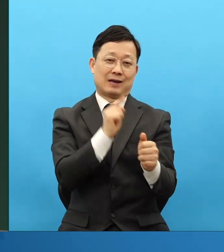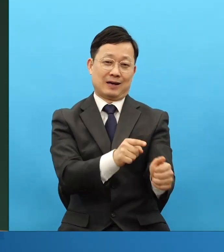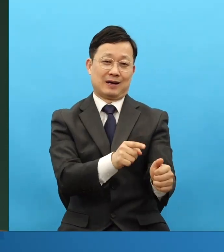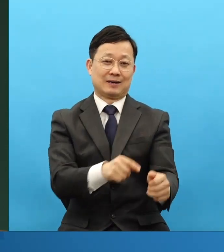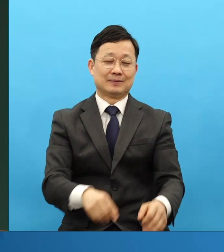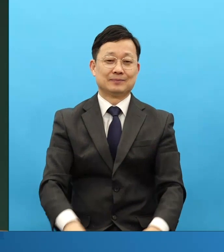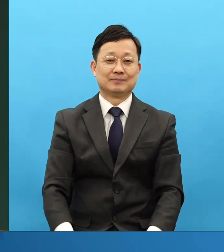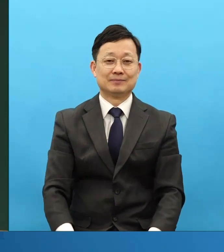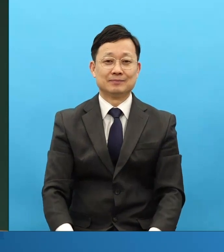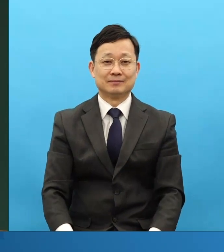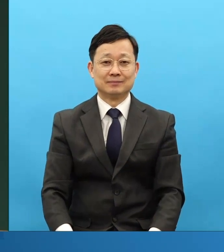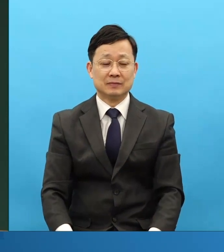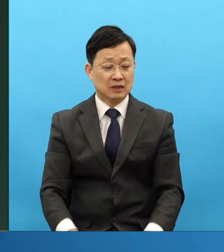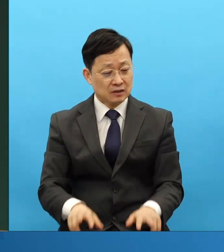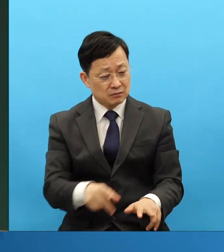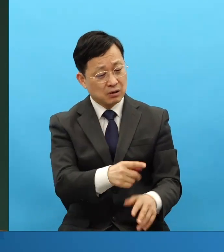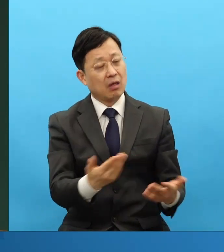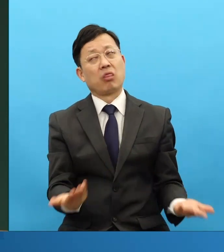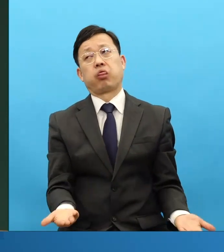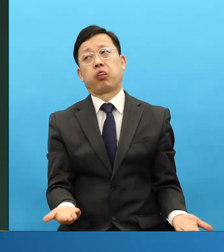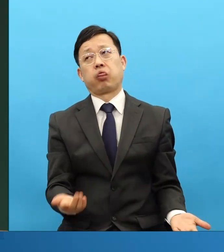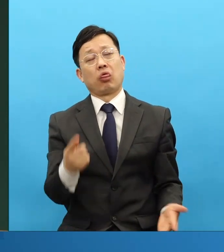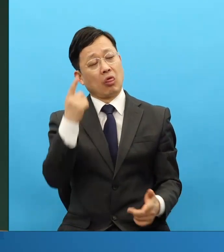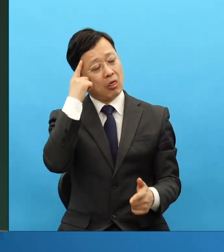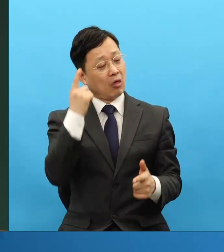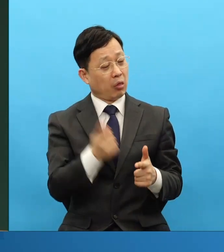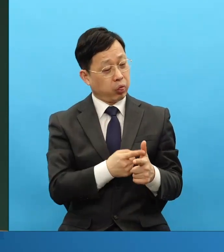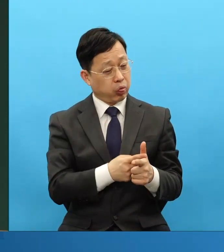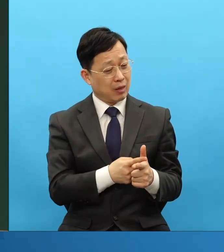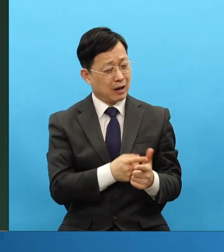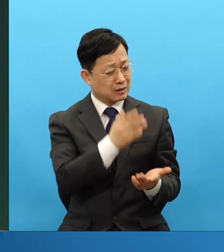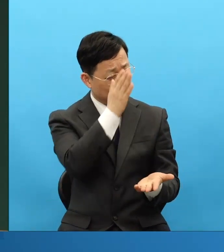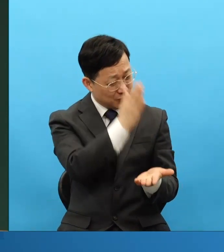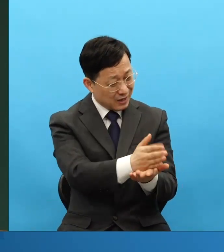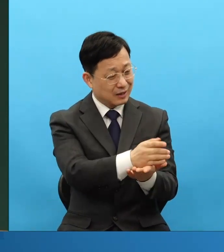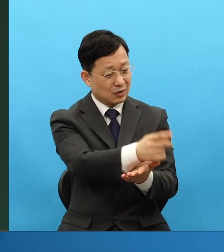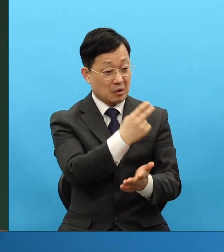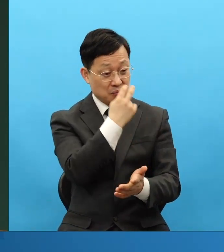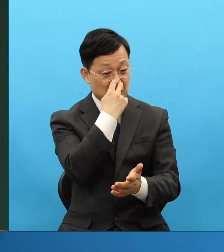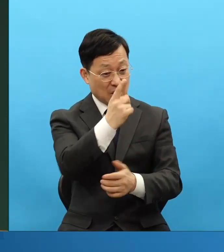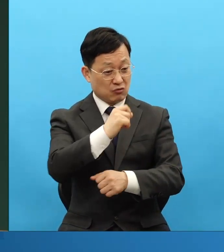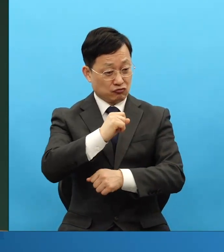그 말은 네가 쉬고 있다. 너는 파수꾼이야.